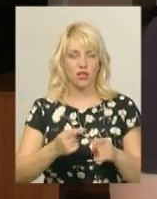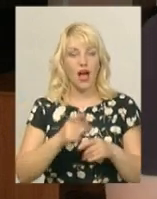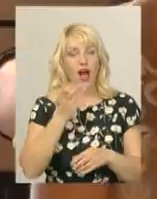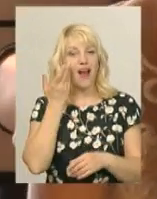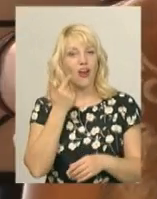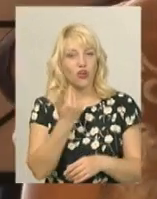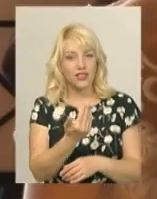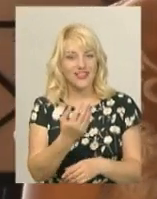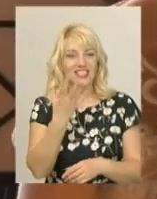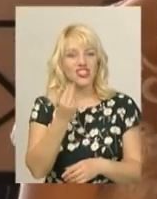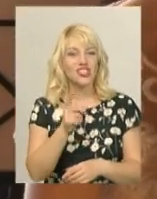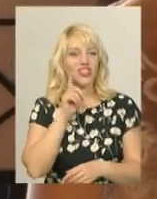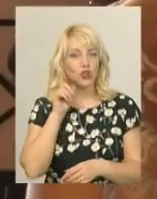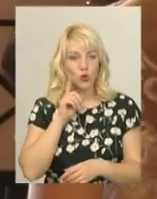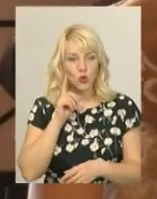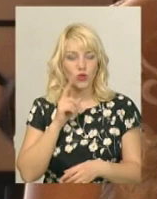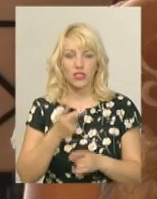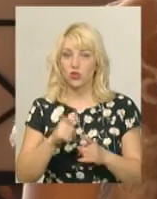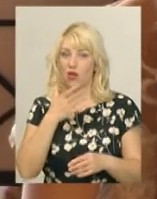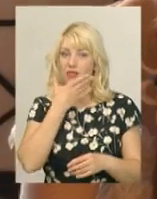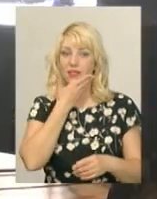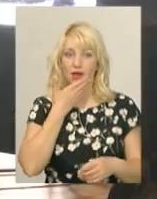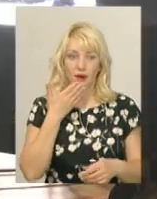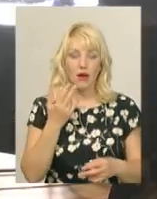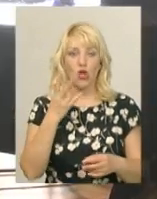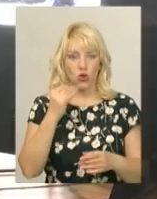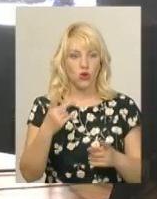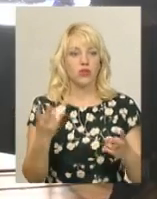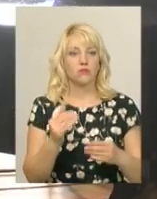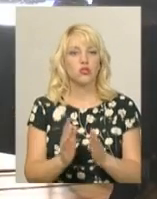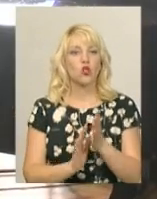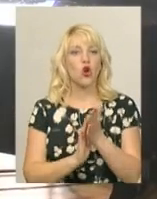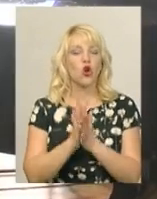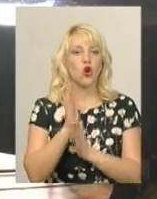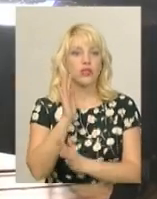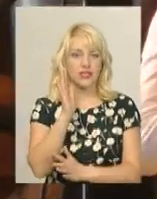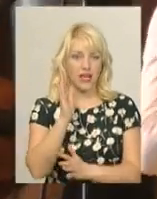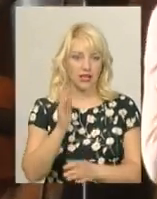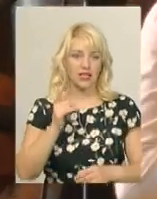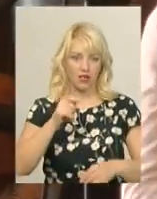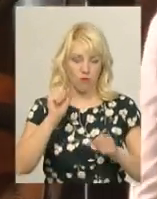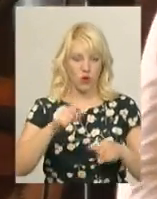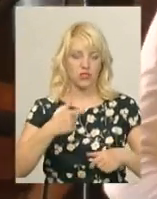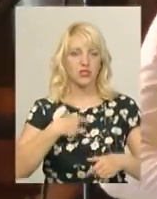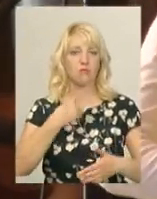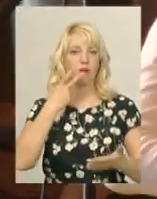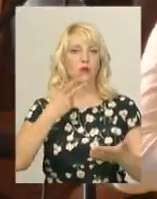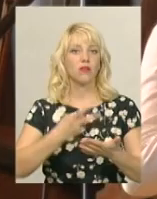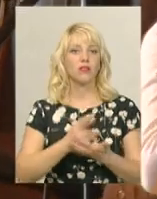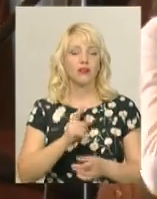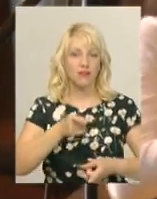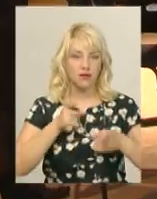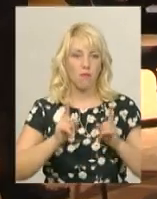немає віці. Але вони вже десь до цього зростають і вже можуть себе проявити як справжні